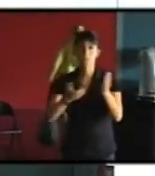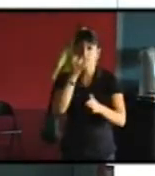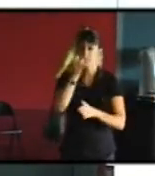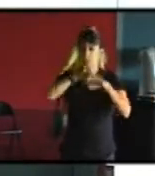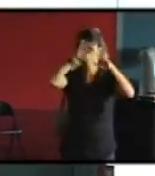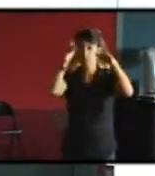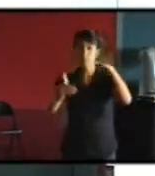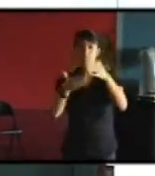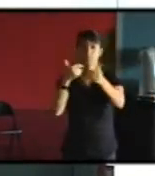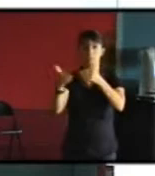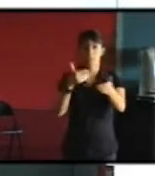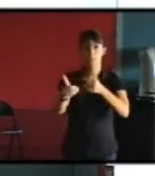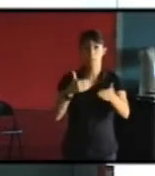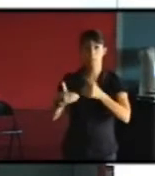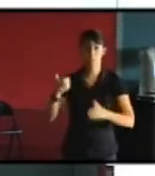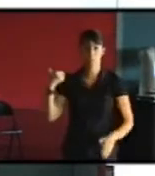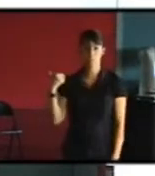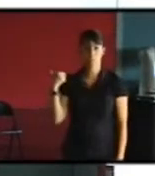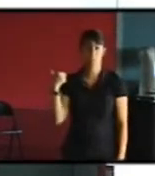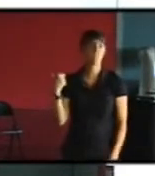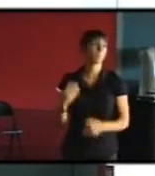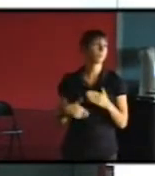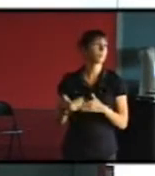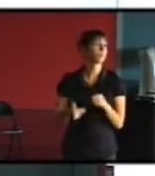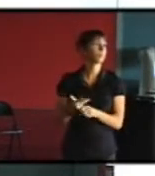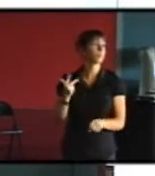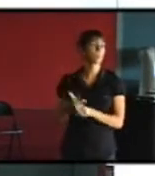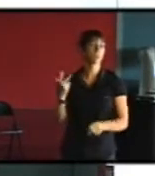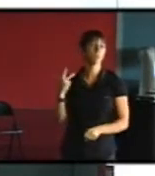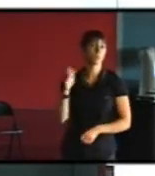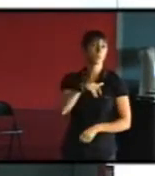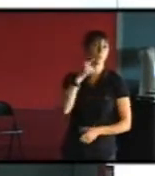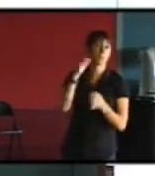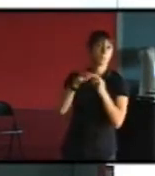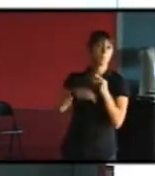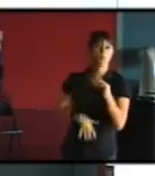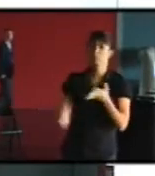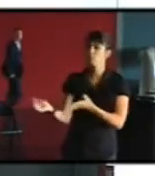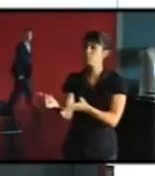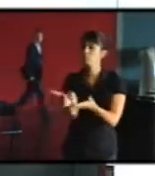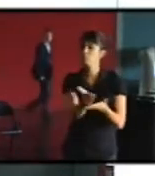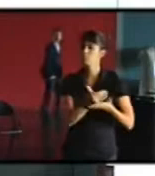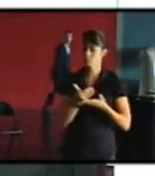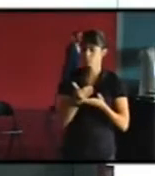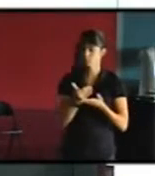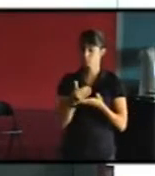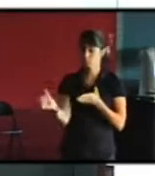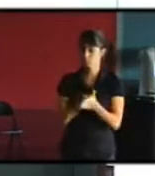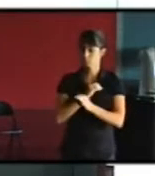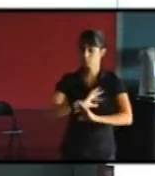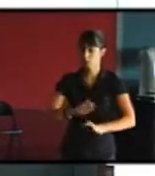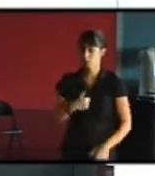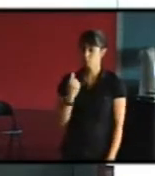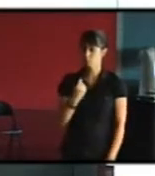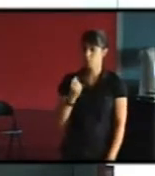quand on a fait le bilan des PSMV il y a 3-4 ans on s'est aperçu un, que rien n'avait été démoli et que ce qui était des